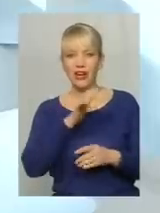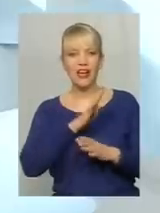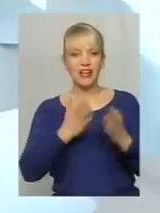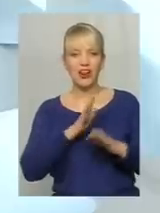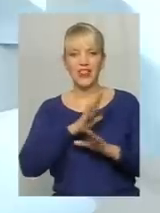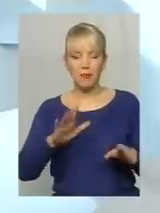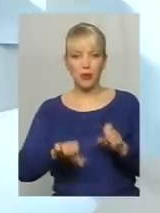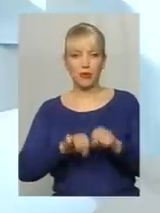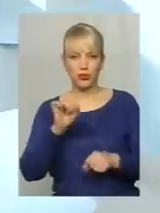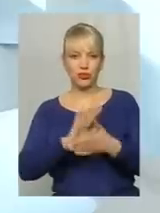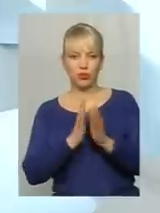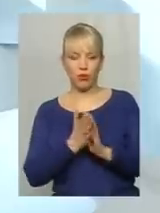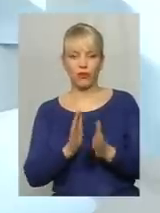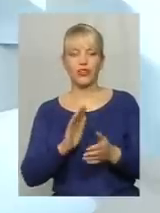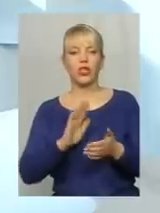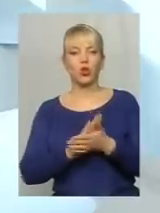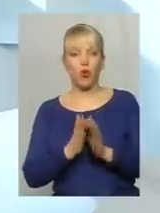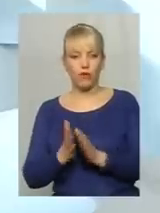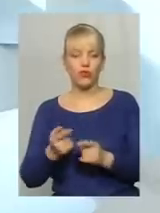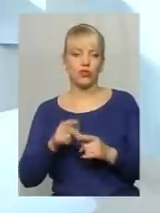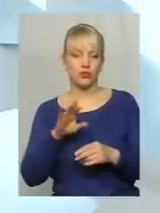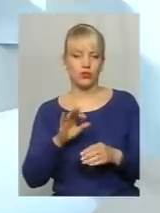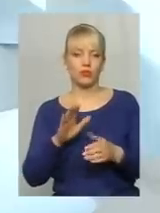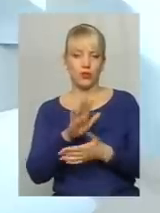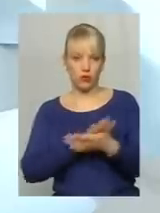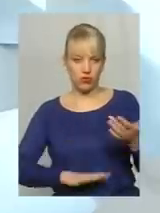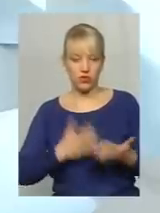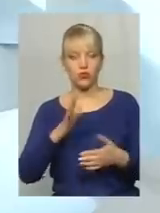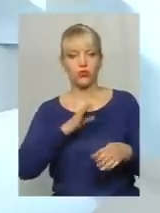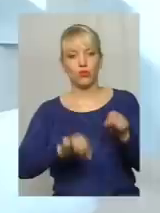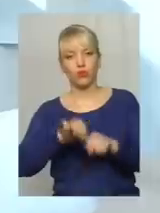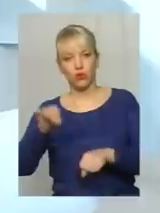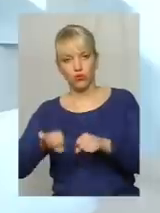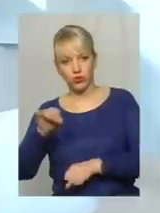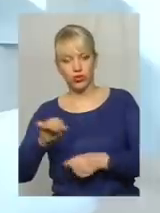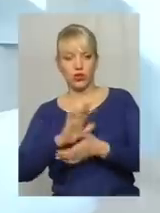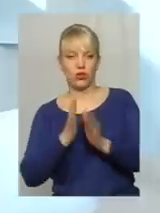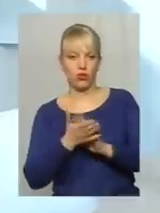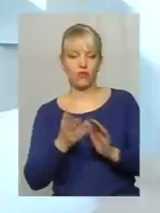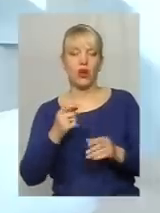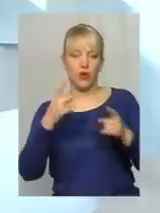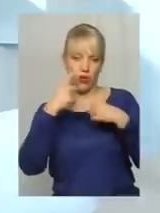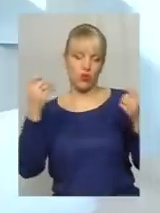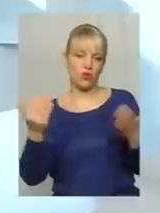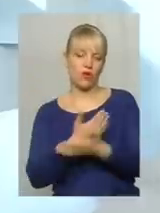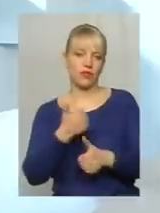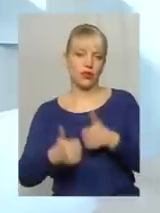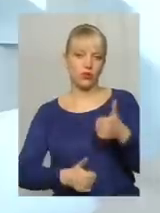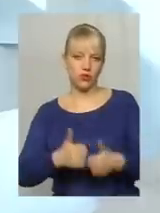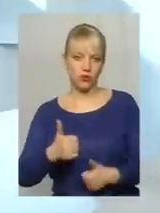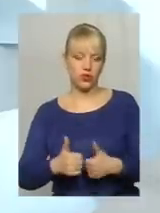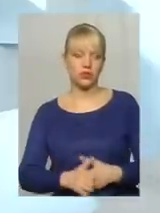умови договору, договір пролонговується. Якщо були порушені умови договору, оголошується новий конкурс. Це важливо.